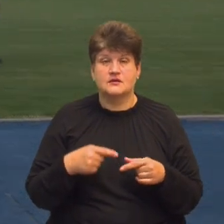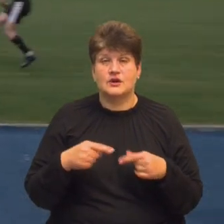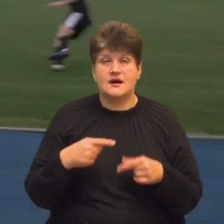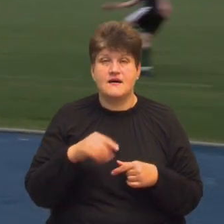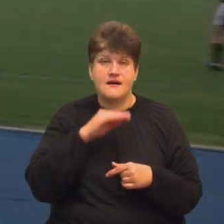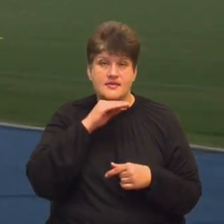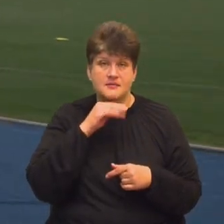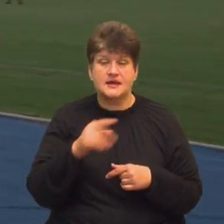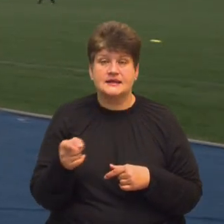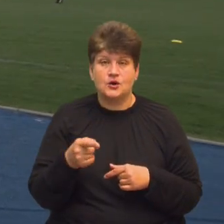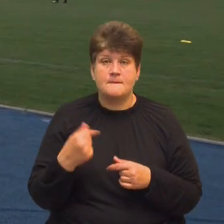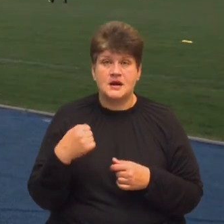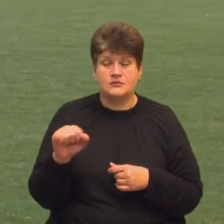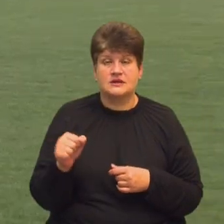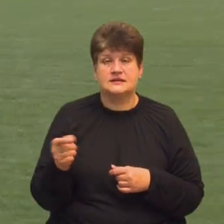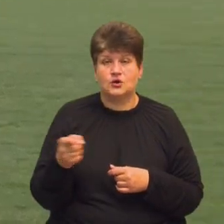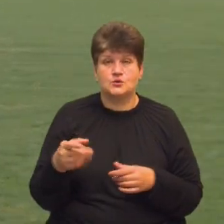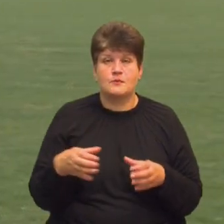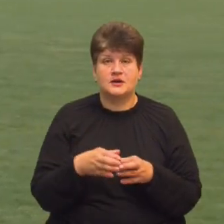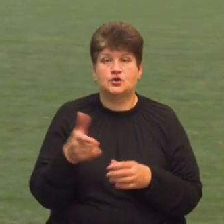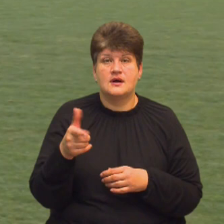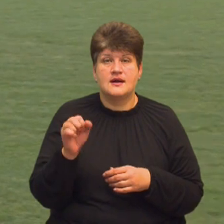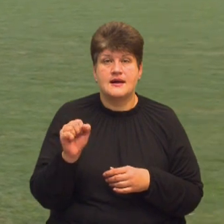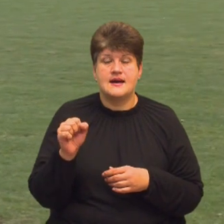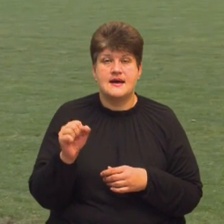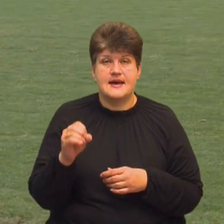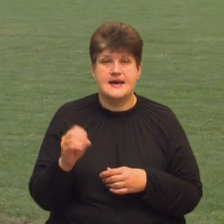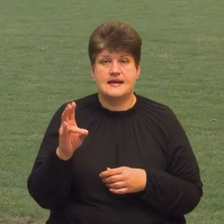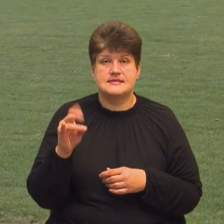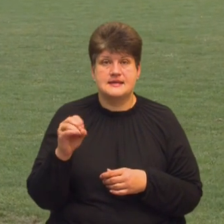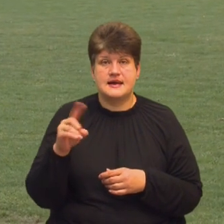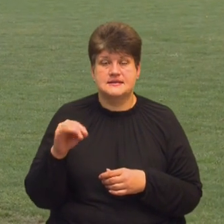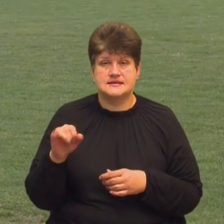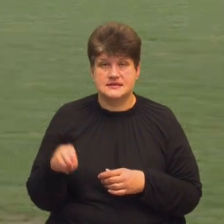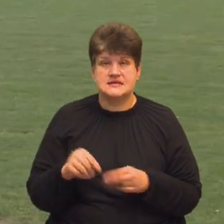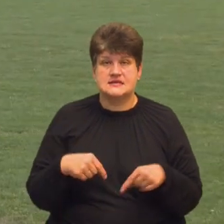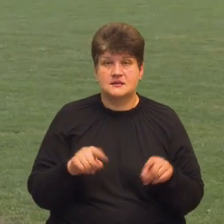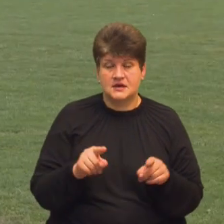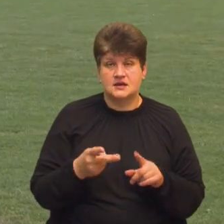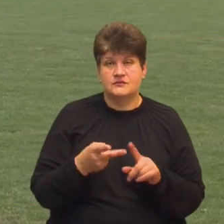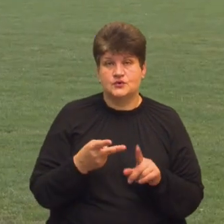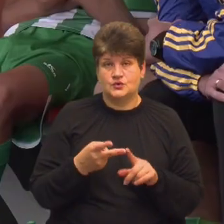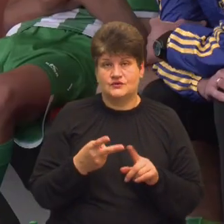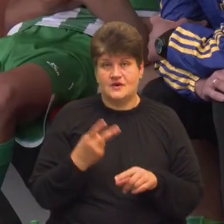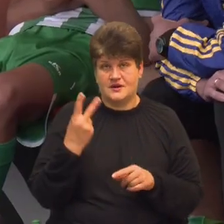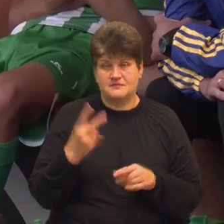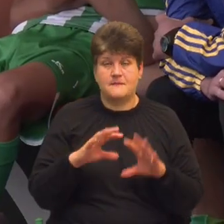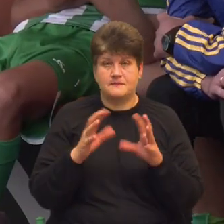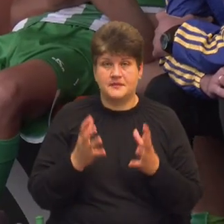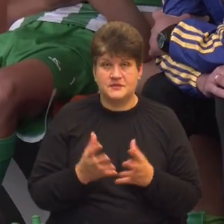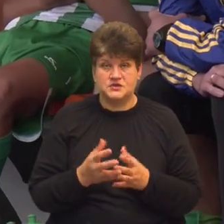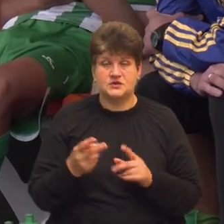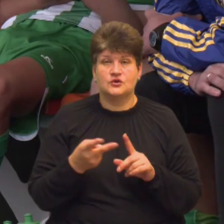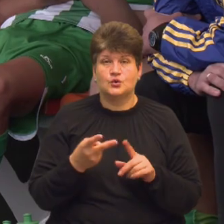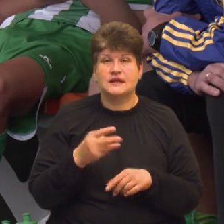перемогли тернопільську команду «Генезис». Обидва м'ячі гравці футбольної академії забили у другому таймі матчу. Тренер «Генезису» Андрій